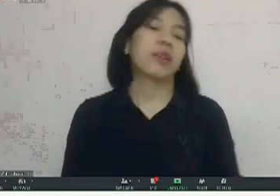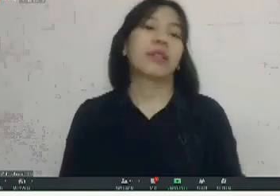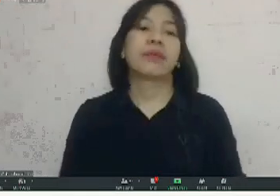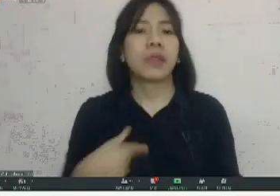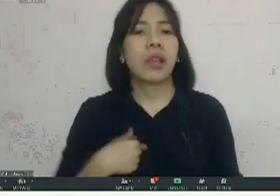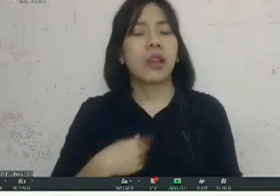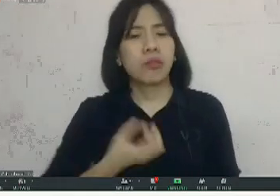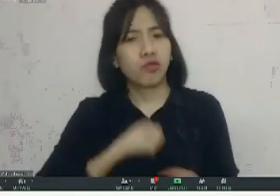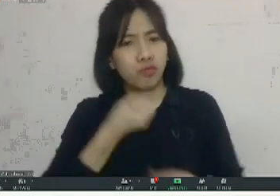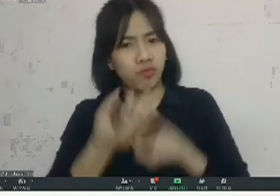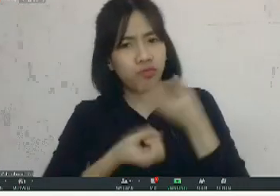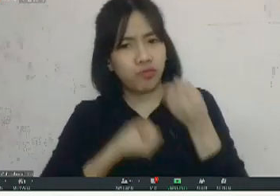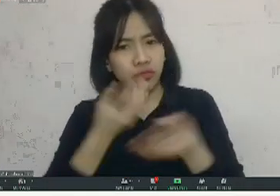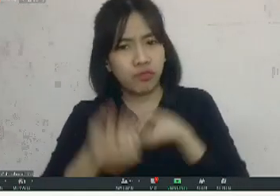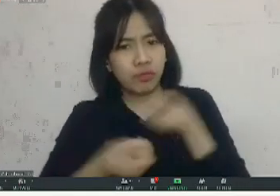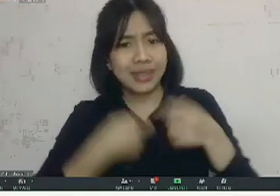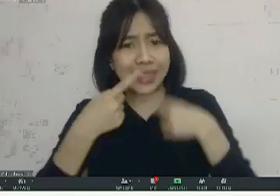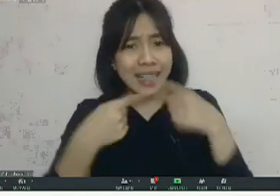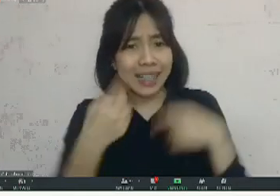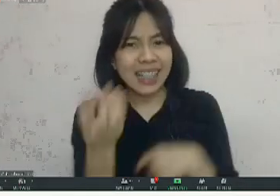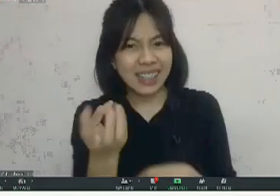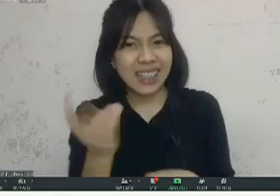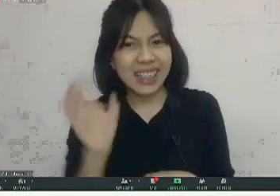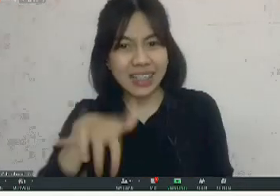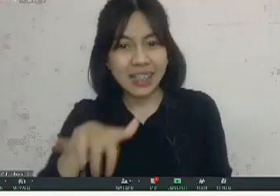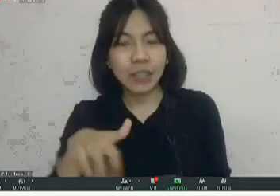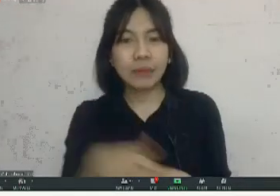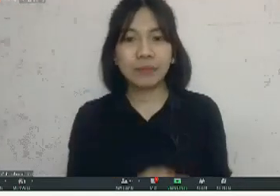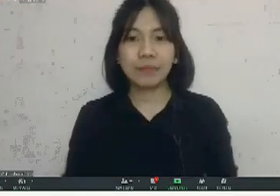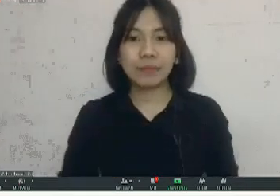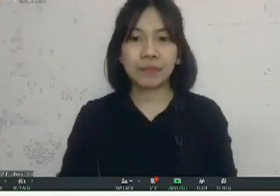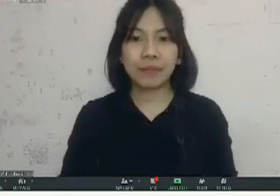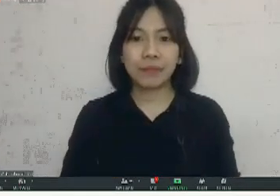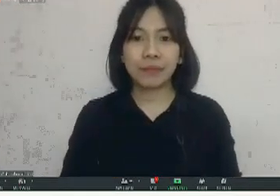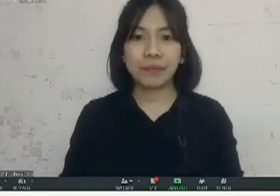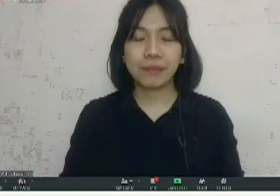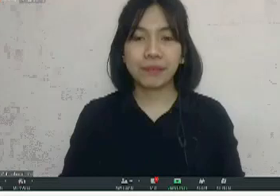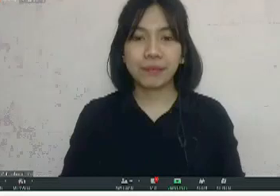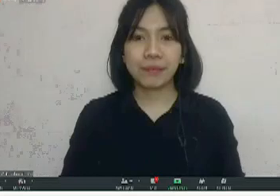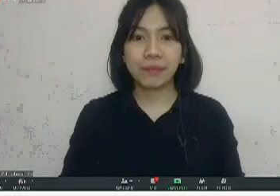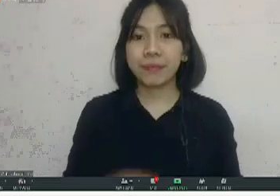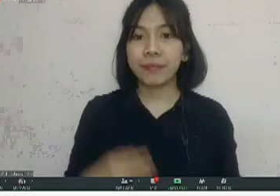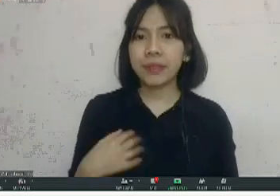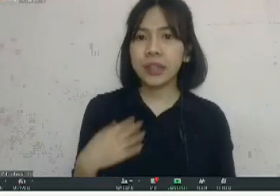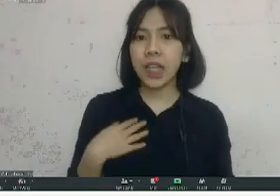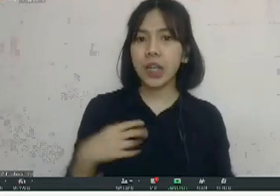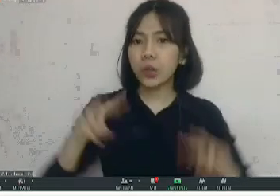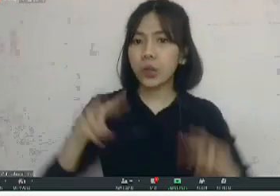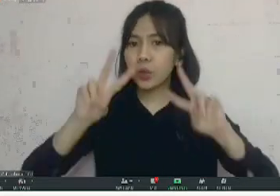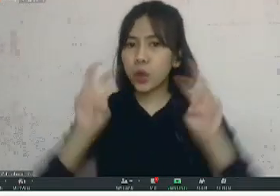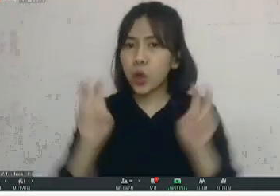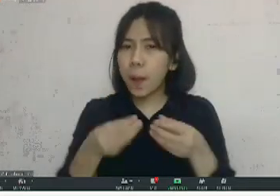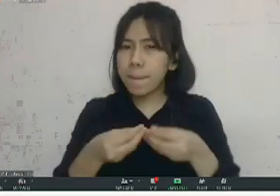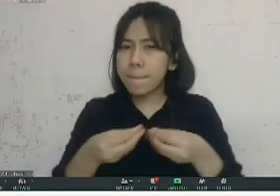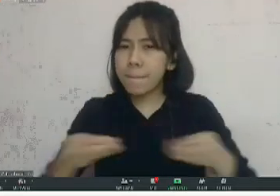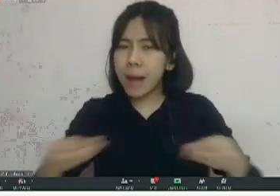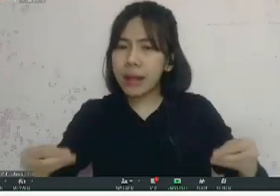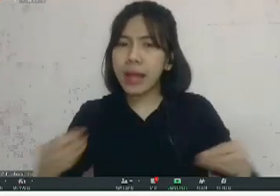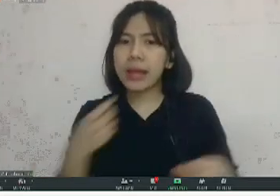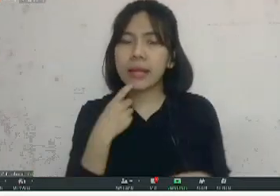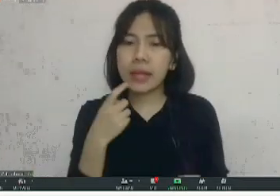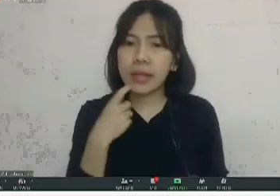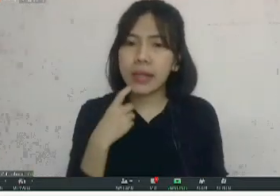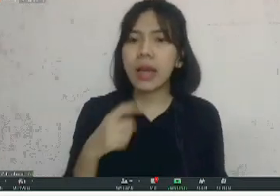saya mau cerita sedikit ya sebelum masuk ke materi saya saya memberikan judul itu rekrutmen